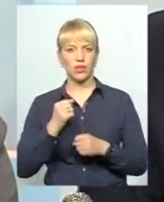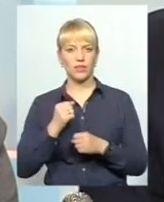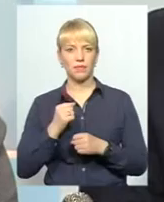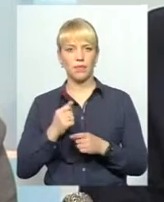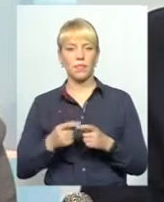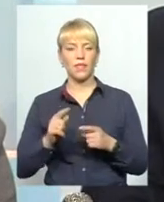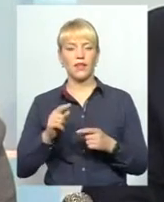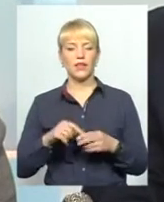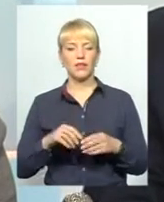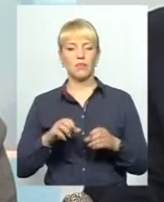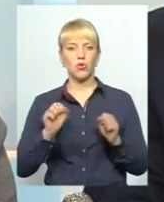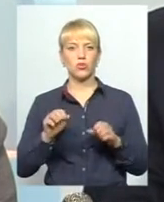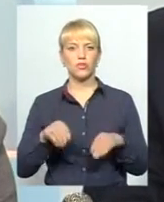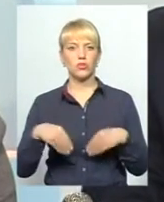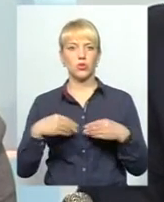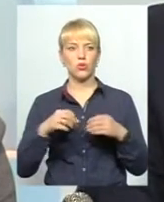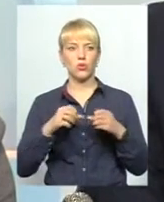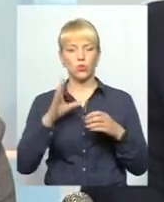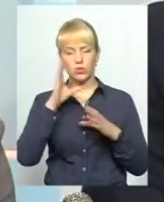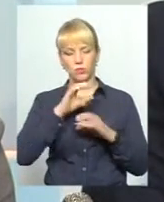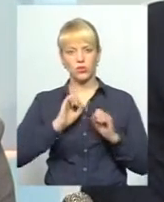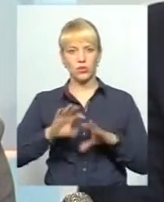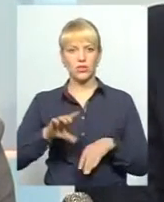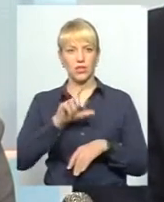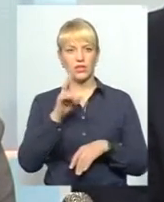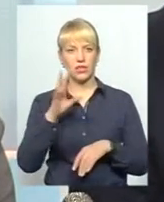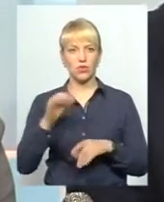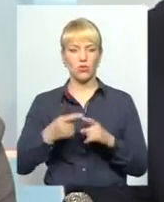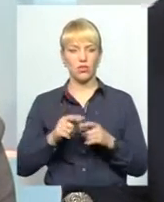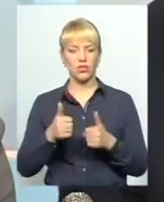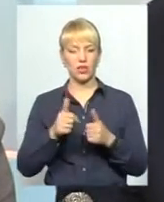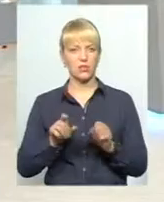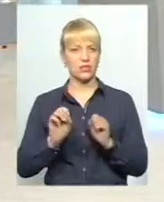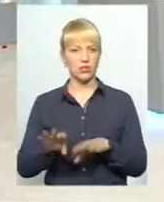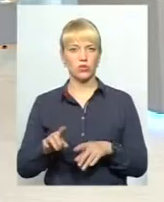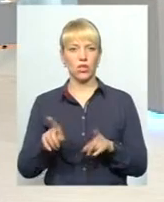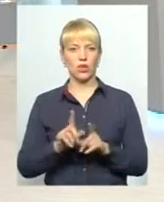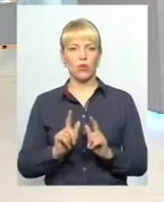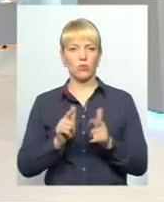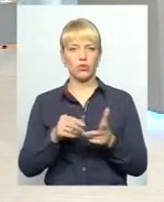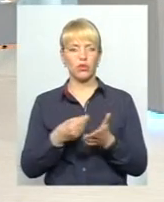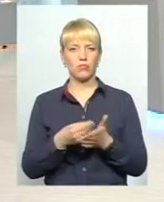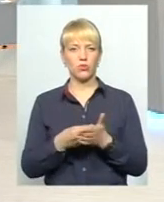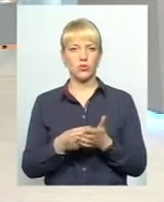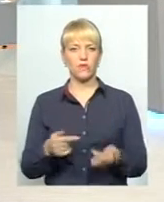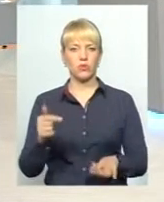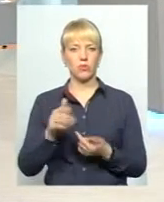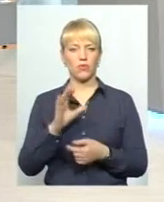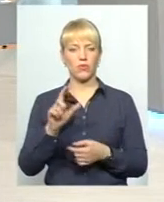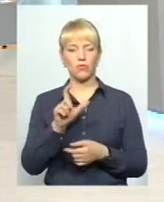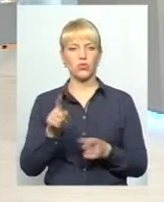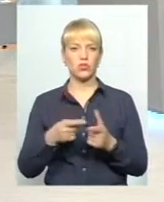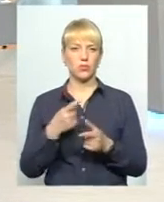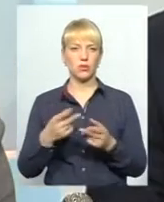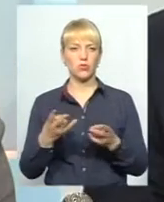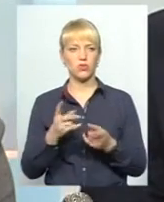можливостю успішно здати ЗНО? Вони здадуть це ЗНО настільки добре, що вони поступлять потім на бюджет відповідний вуз? Чи потрібно щось